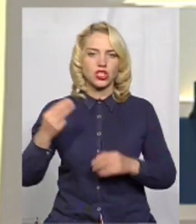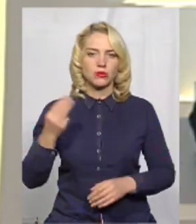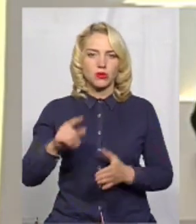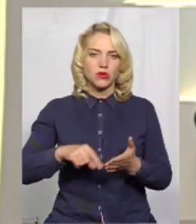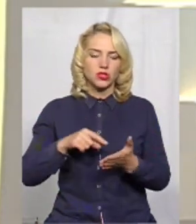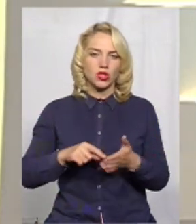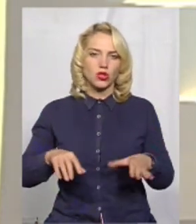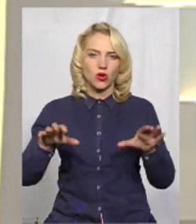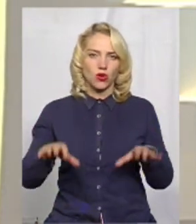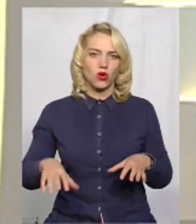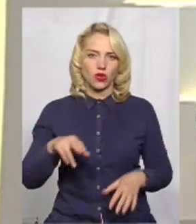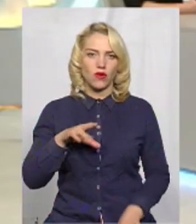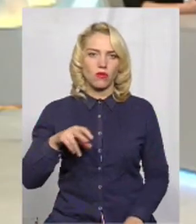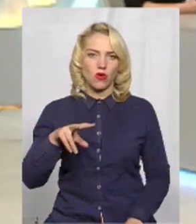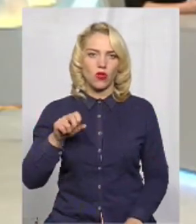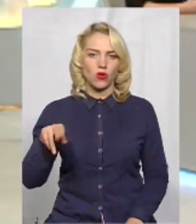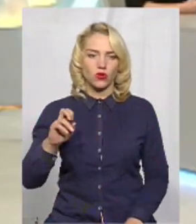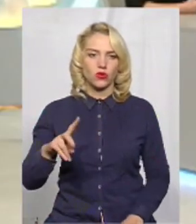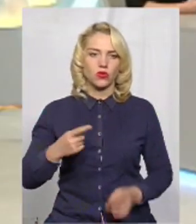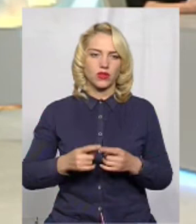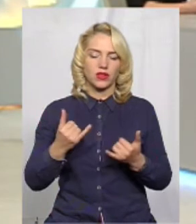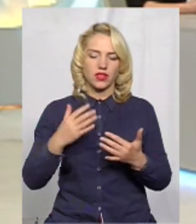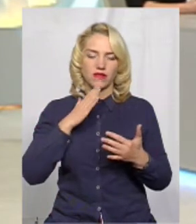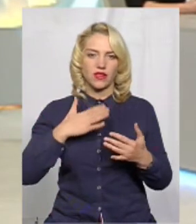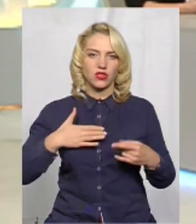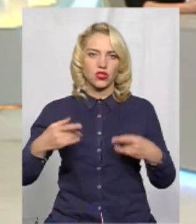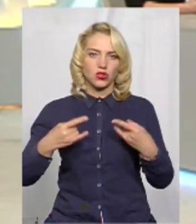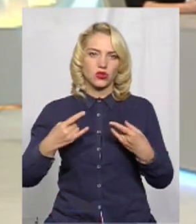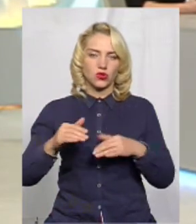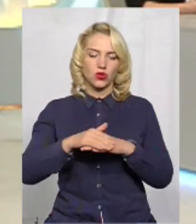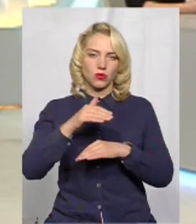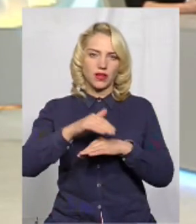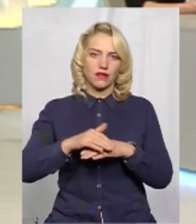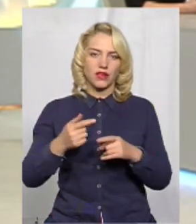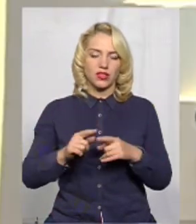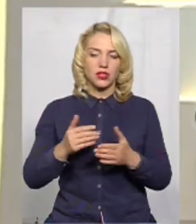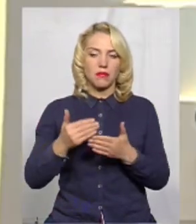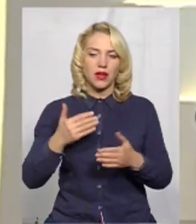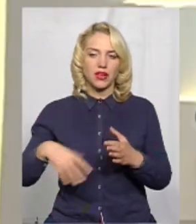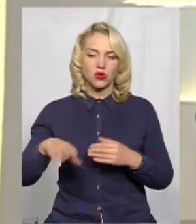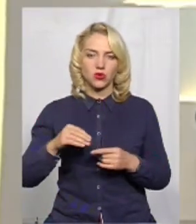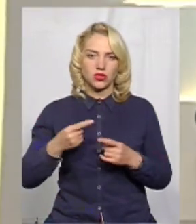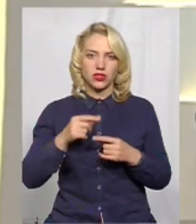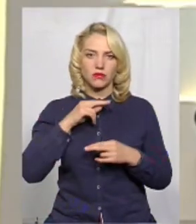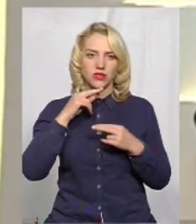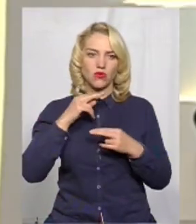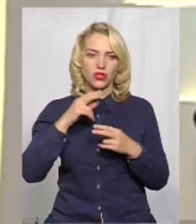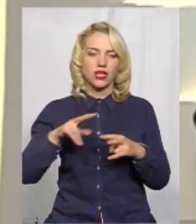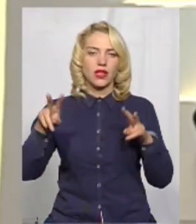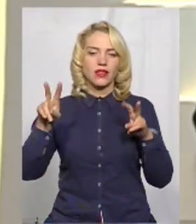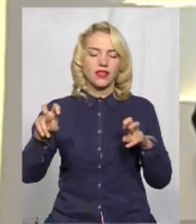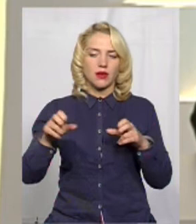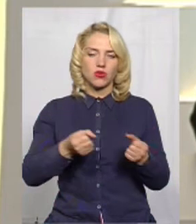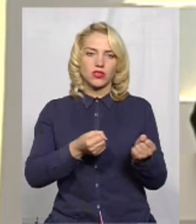міським головою Михайло Полудюк нині у нашій студії. Добрий вечір. Добрий вечір. Перед усім зауважу тему затримки